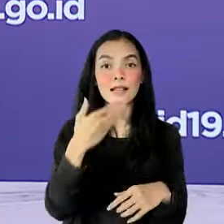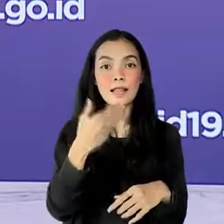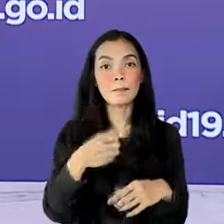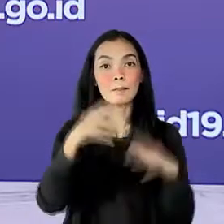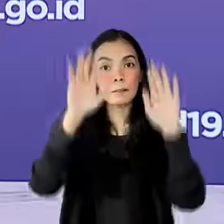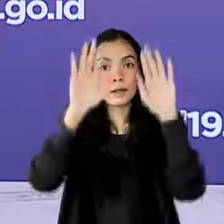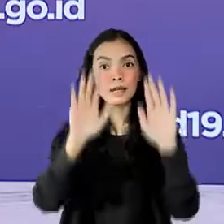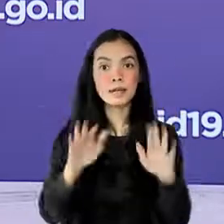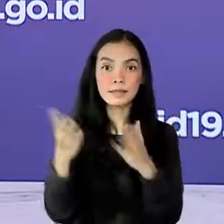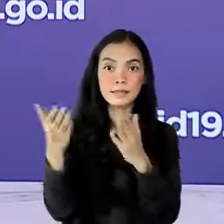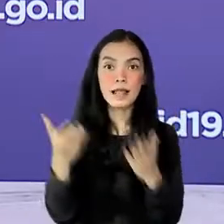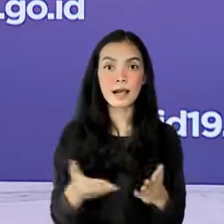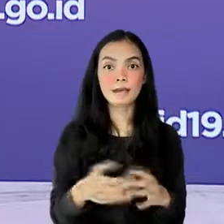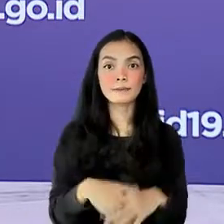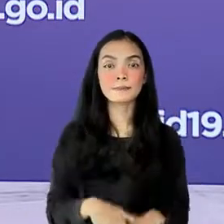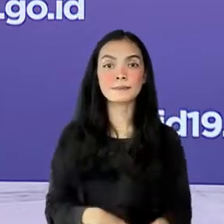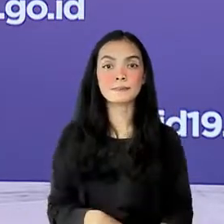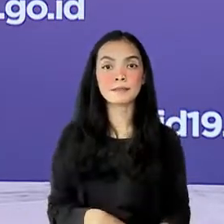media